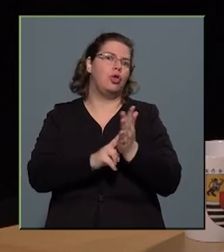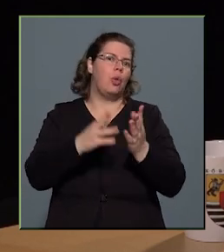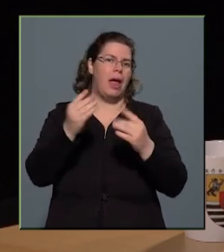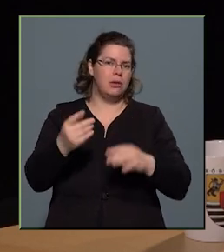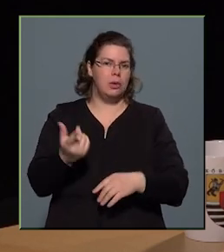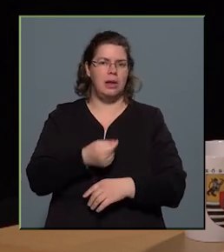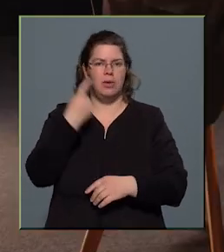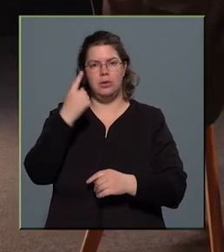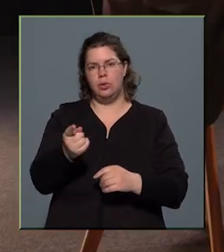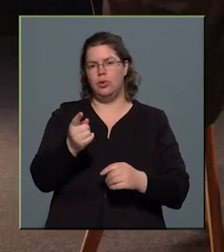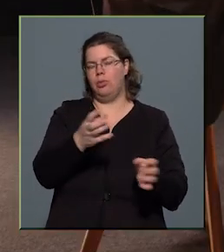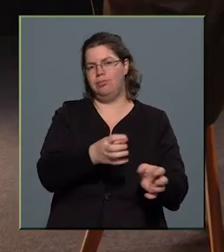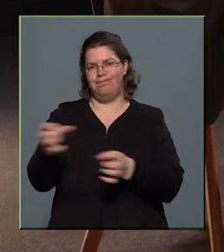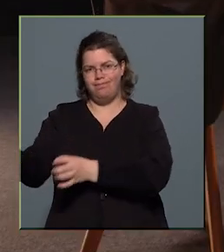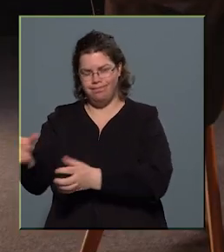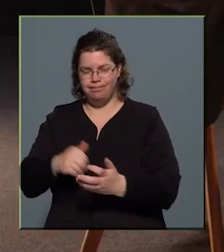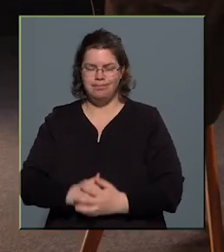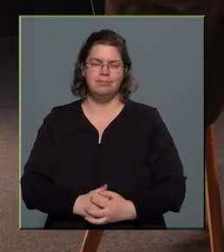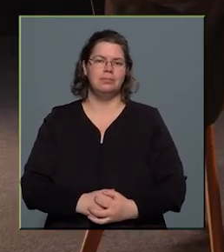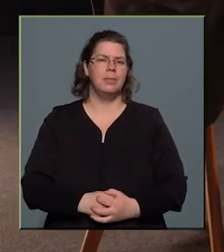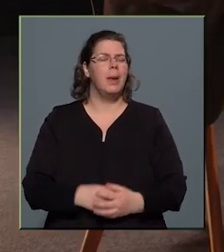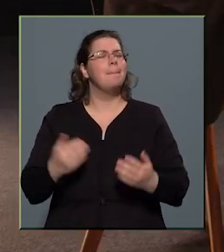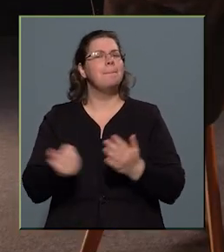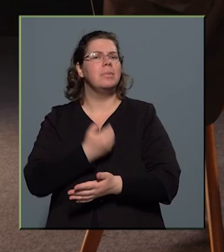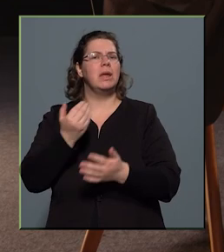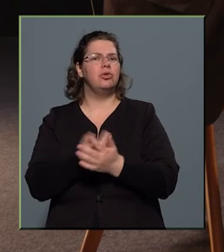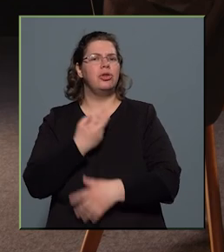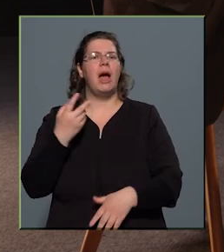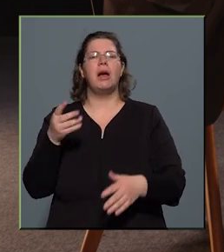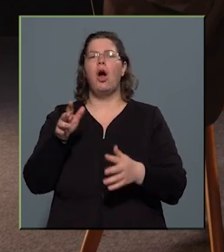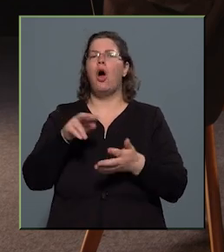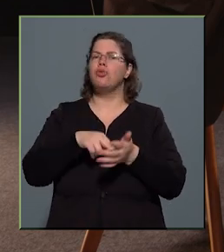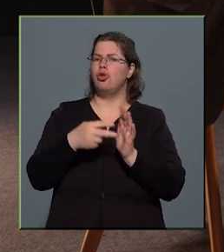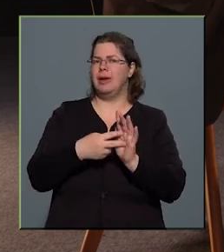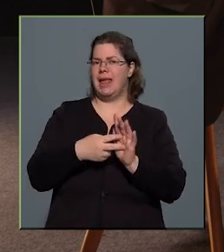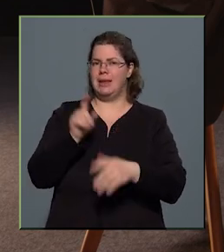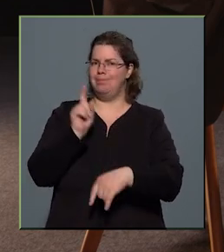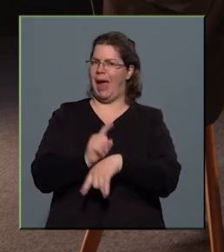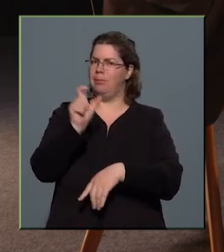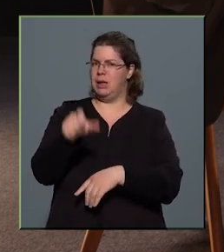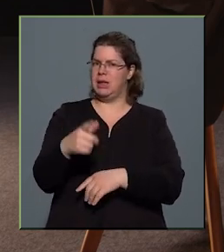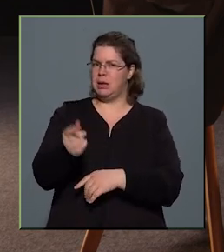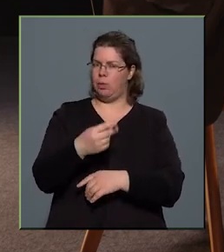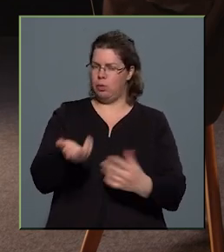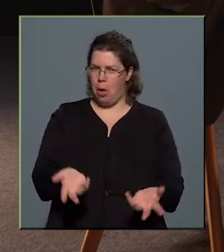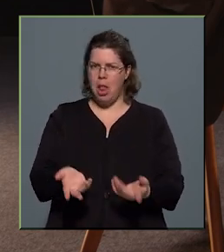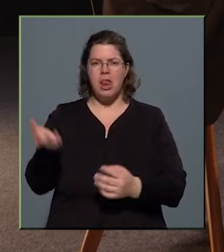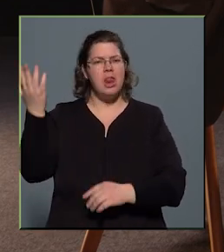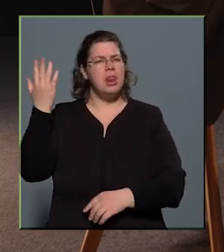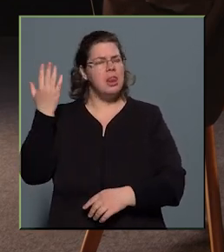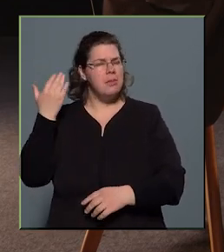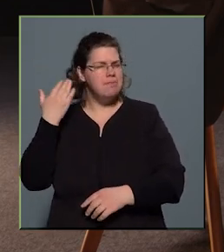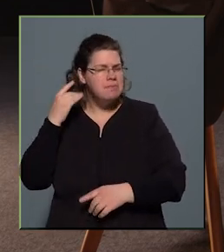tudjuk őt vonni a forgalomból. Mi őság a körzeti megbizottakkal? Ugye a legutóbb, amikor